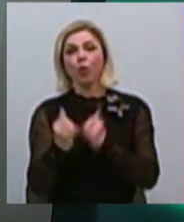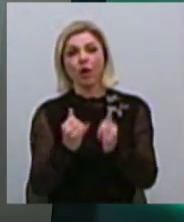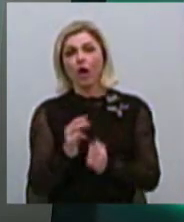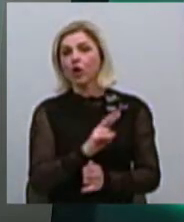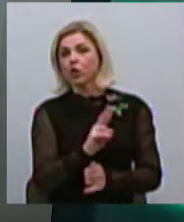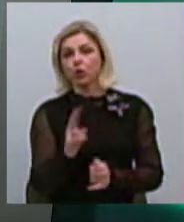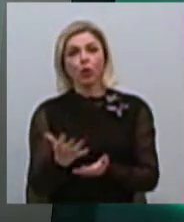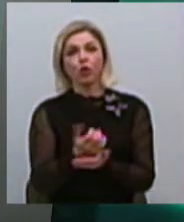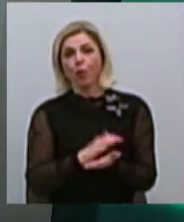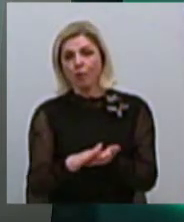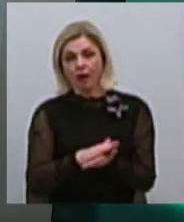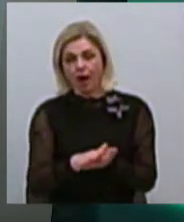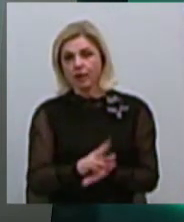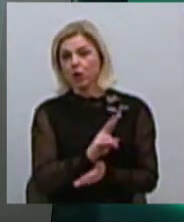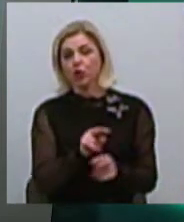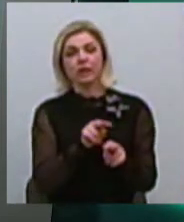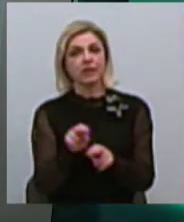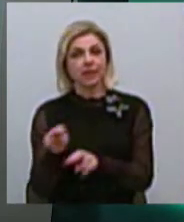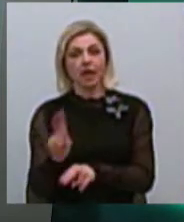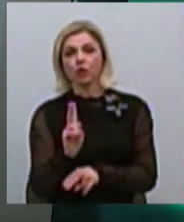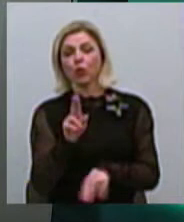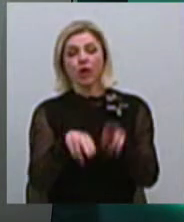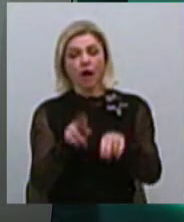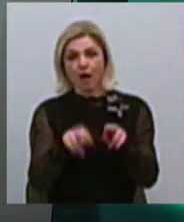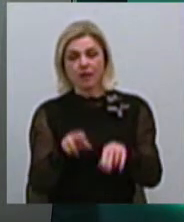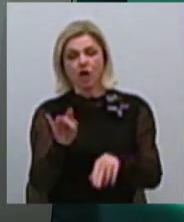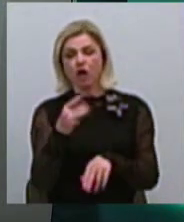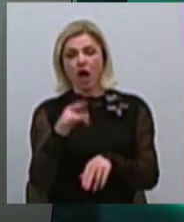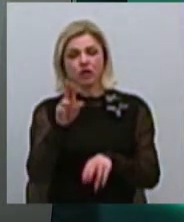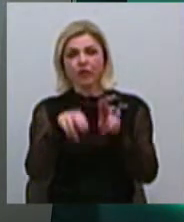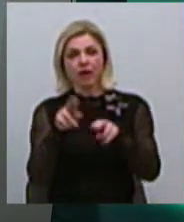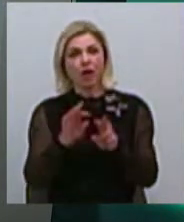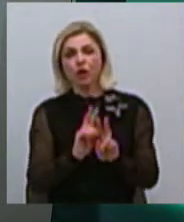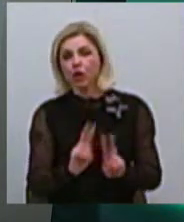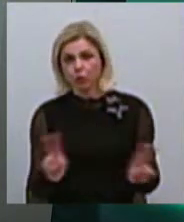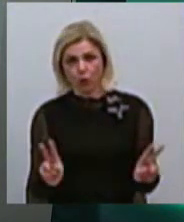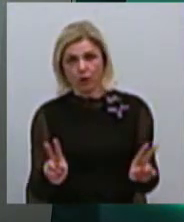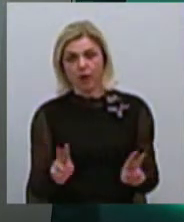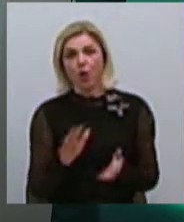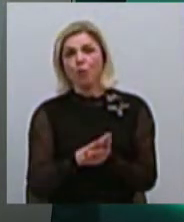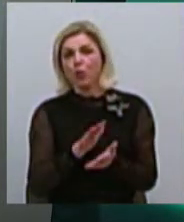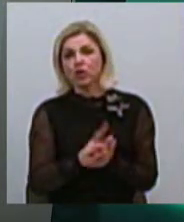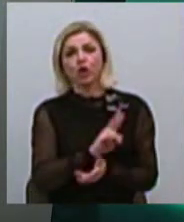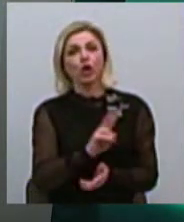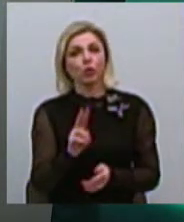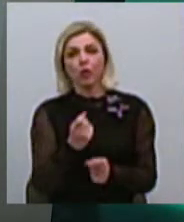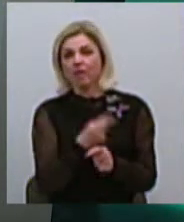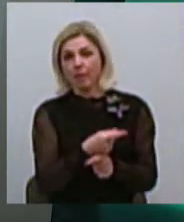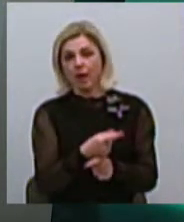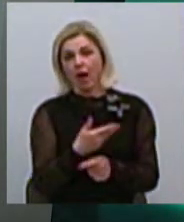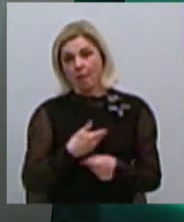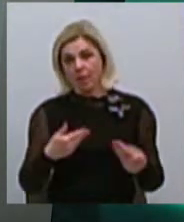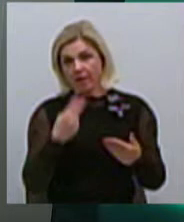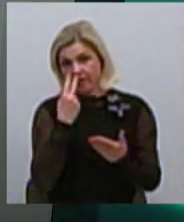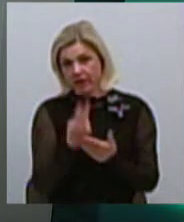ніхто за цим не следить, ніхто не красить, ніхто ржавчину не подкрашиває, мусор ніхто не выбрасує. І ми видим